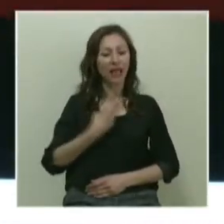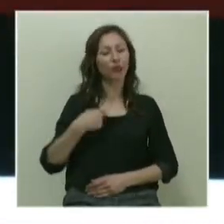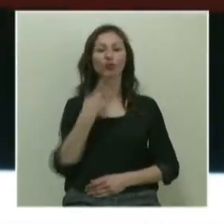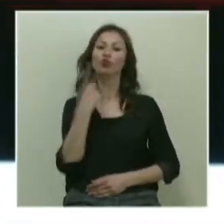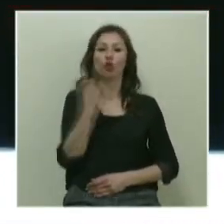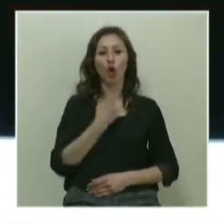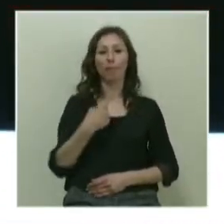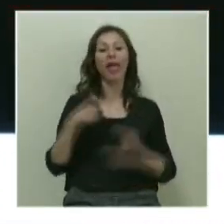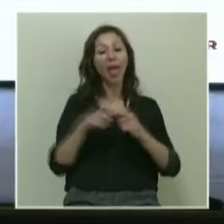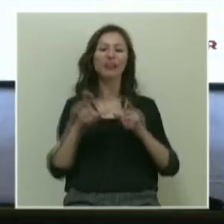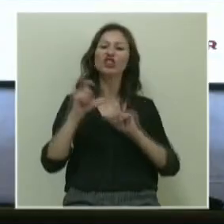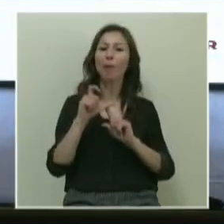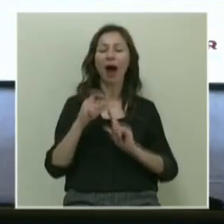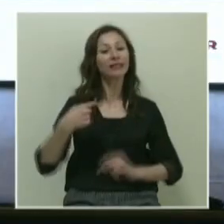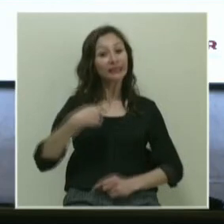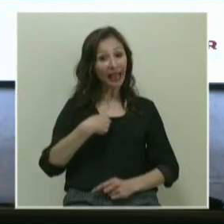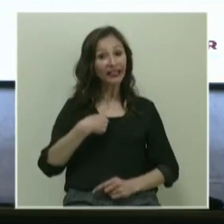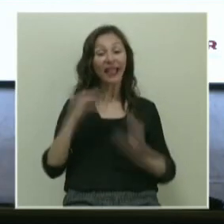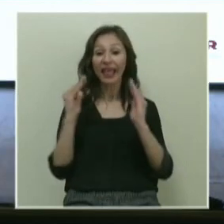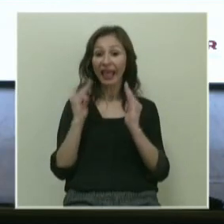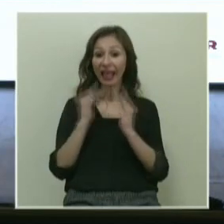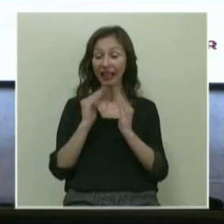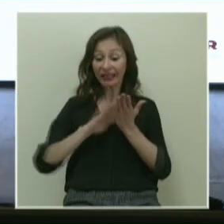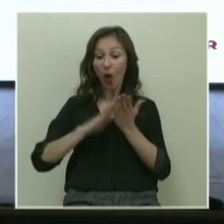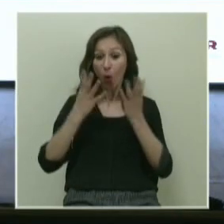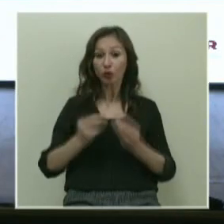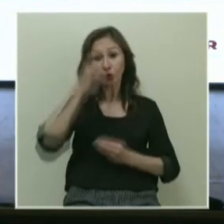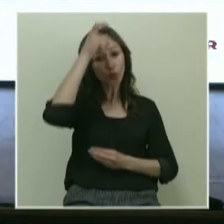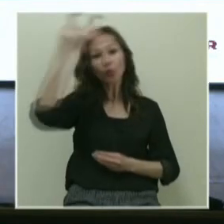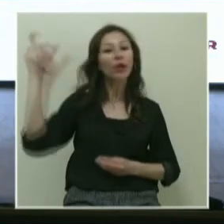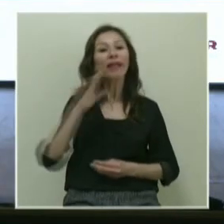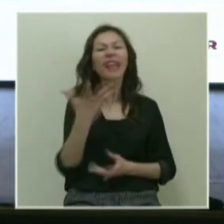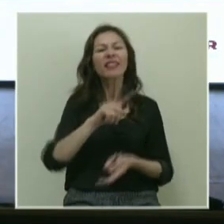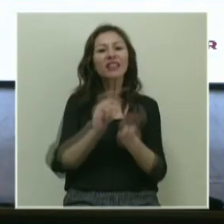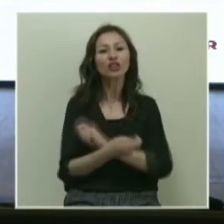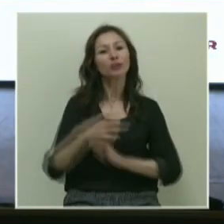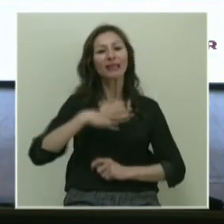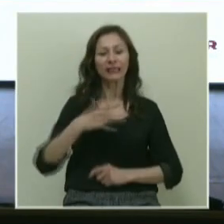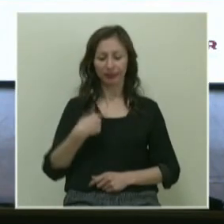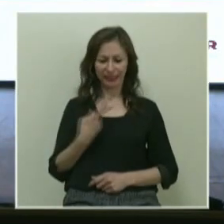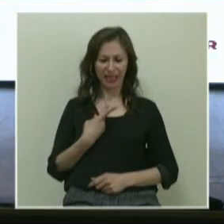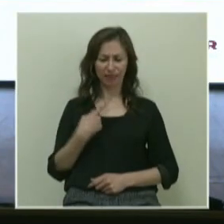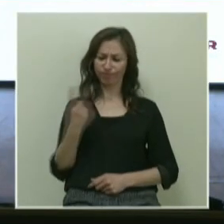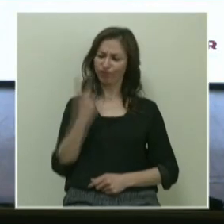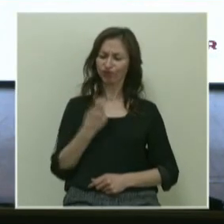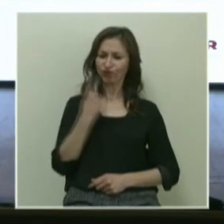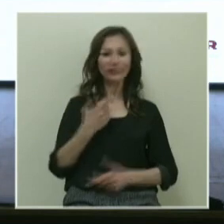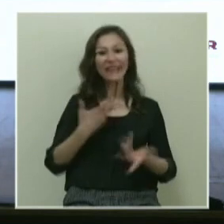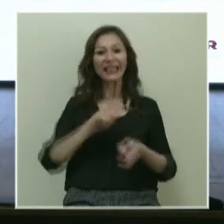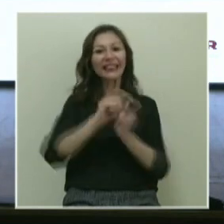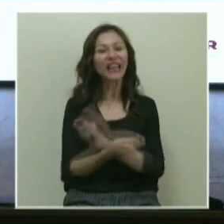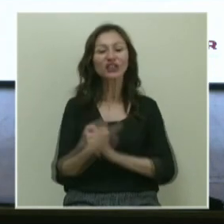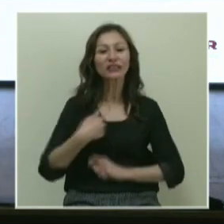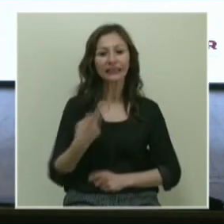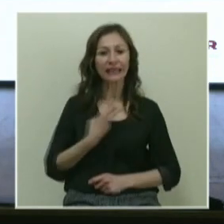sorarım. Emin Çapa, sen elinde olsaydı Türkiye'de neyi değiştirmek isterdin? Neyi değiştirirdin?